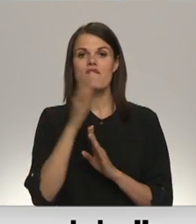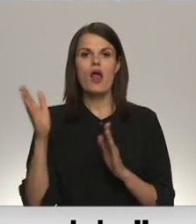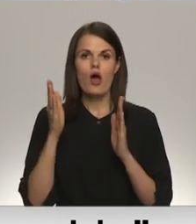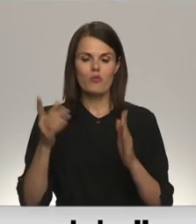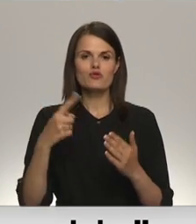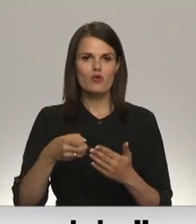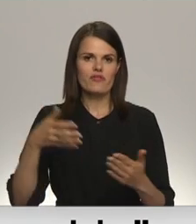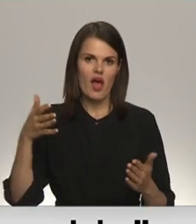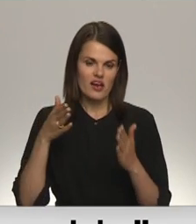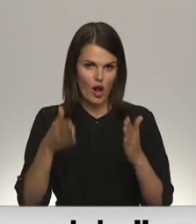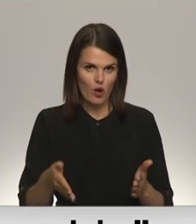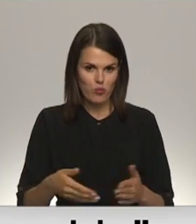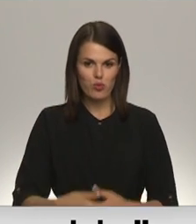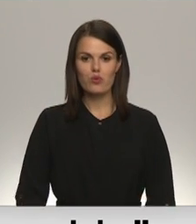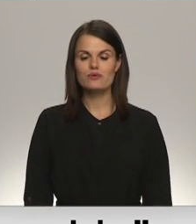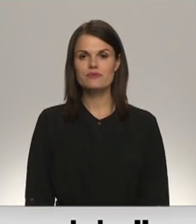jo dārgāk izmaksās.